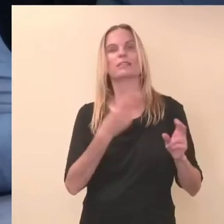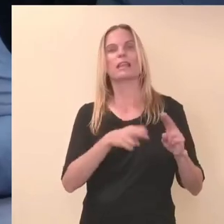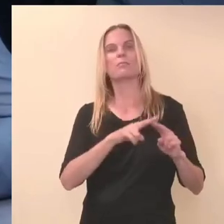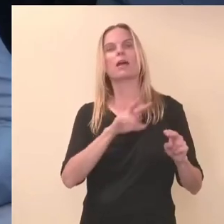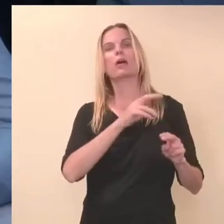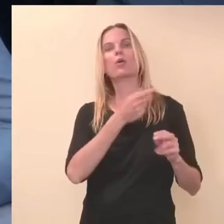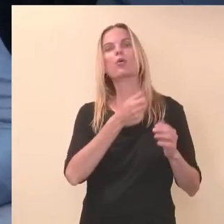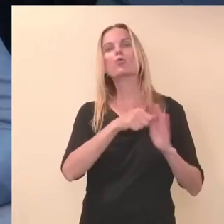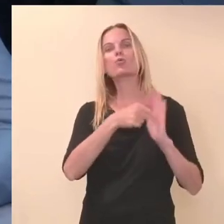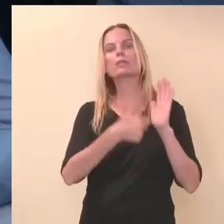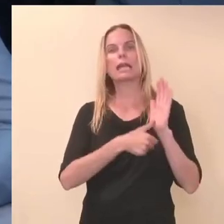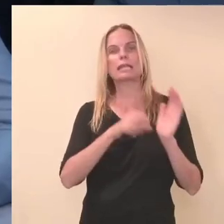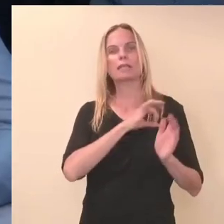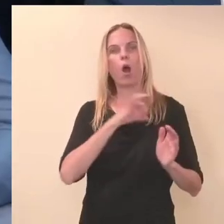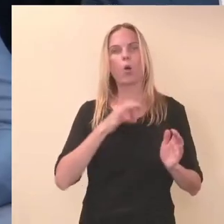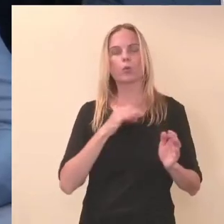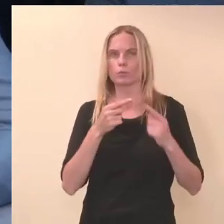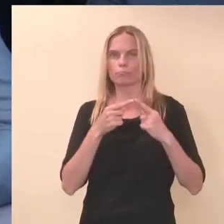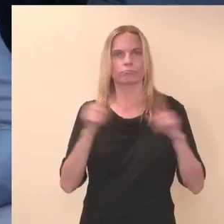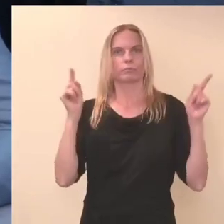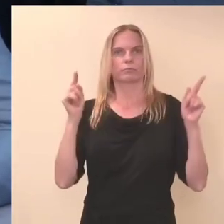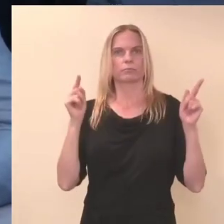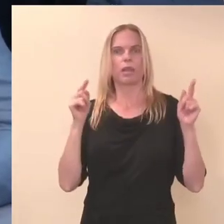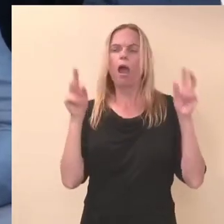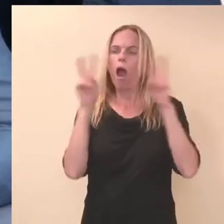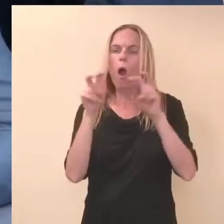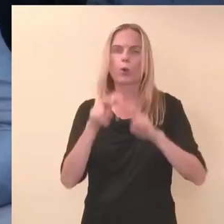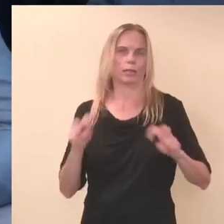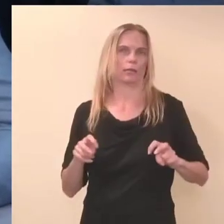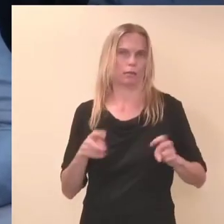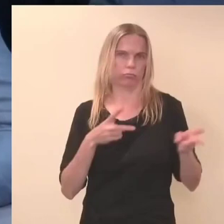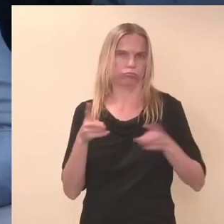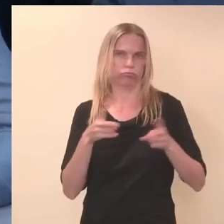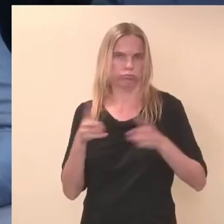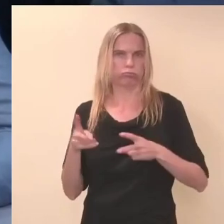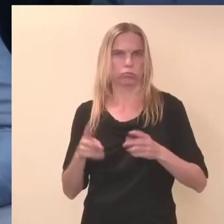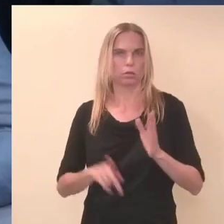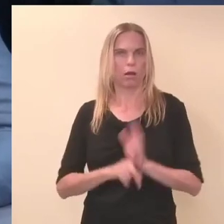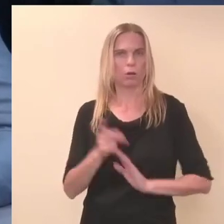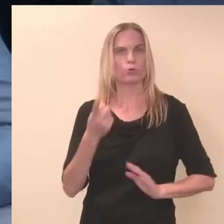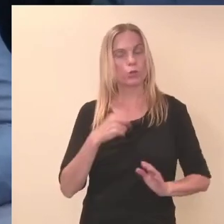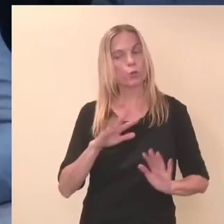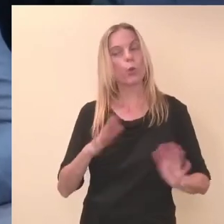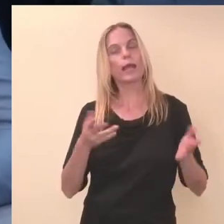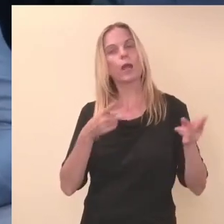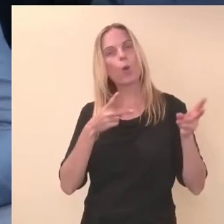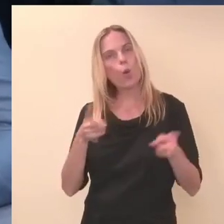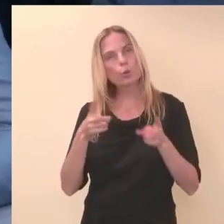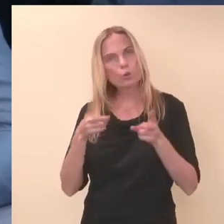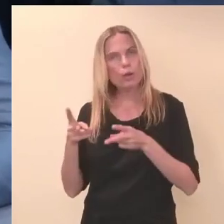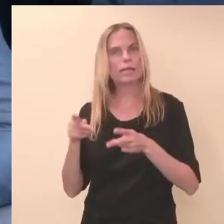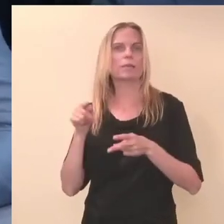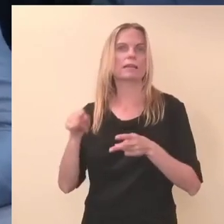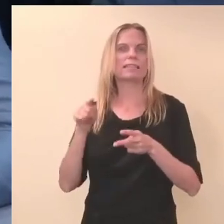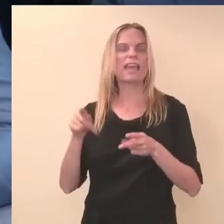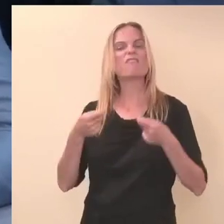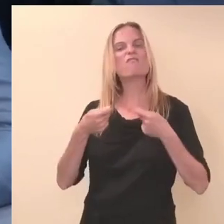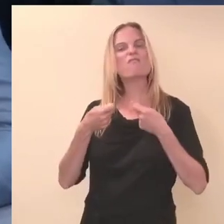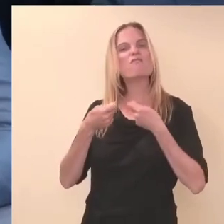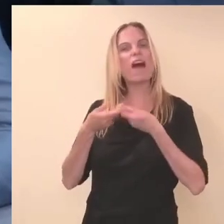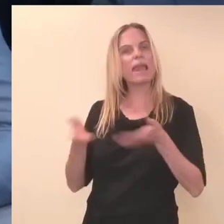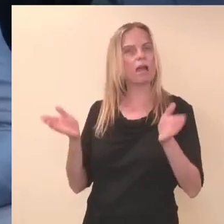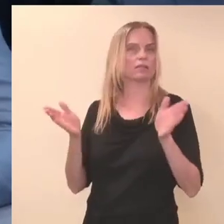auditi, et siis kontrollida rahvastikuregistrist isikuandmete väljastamisega seotud tööprotsesse ja